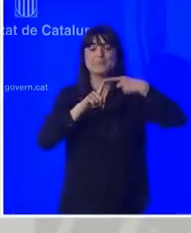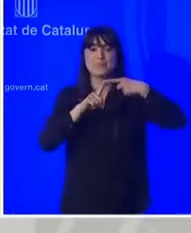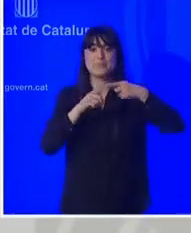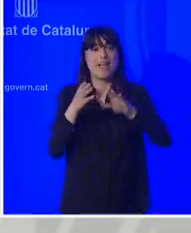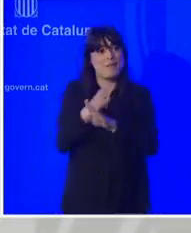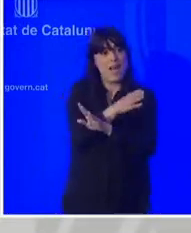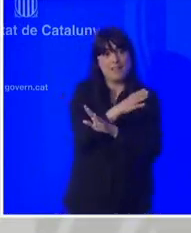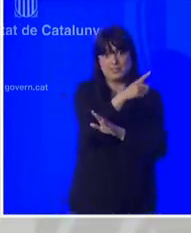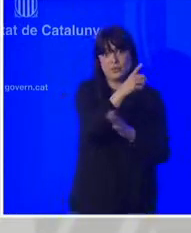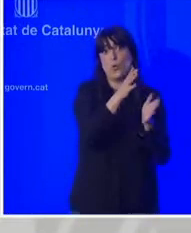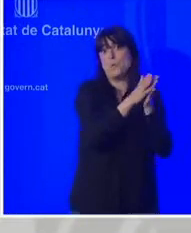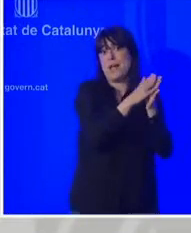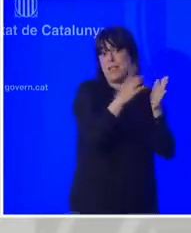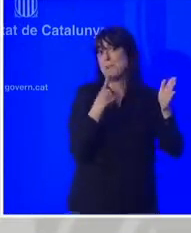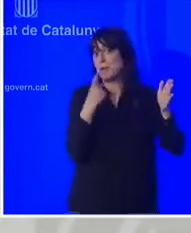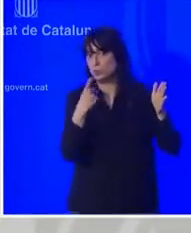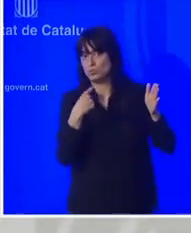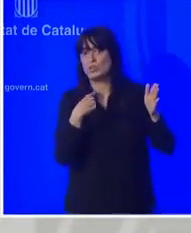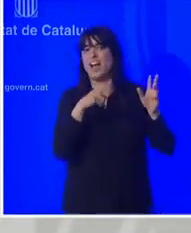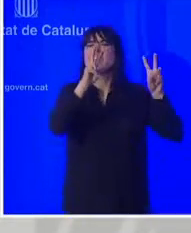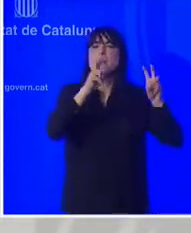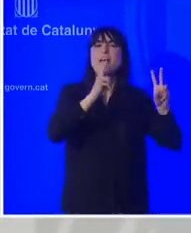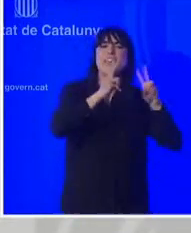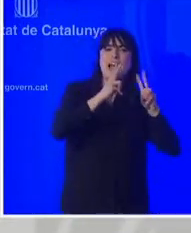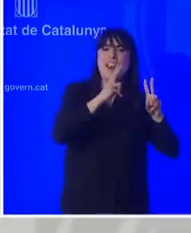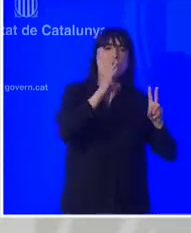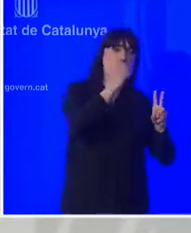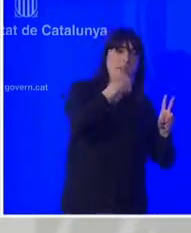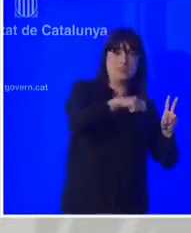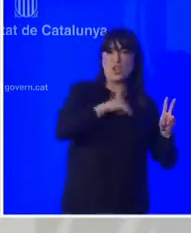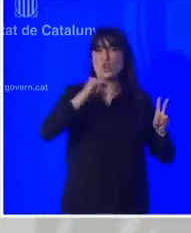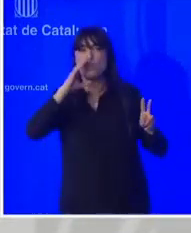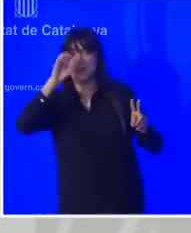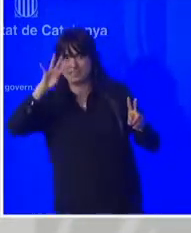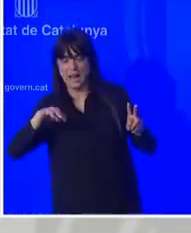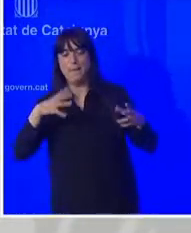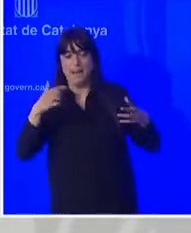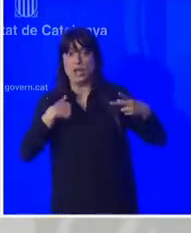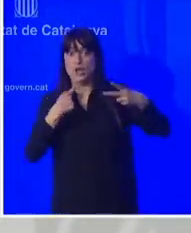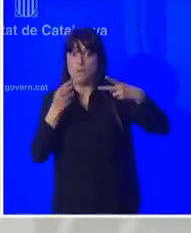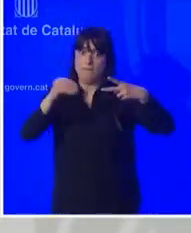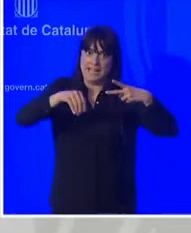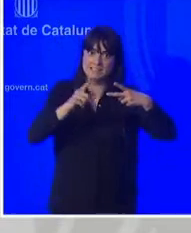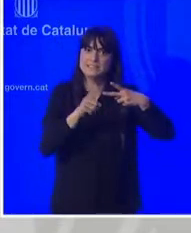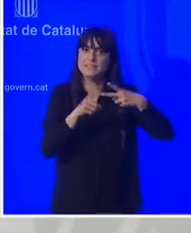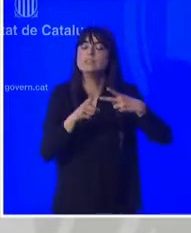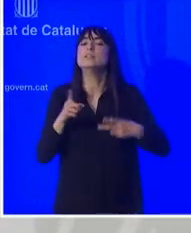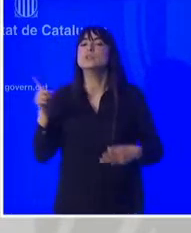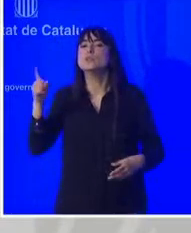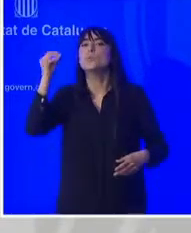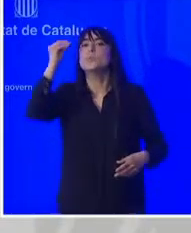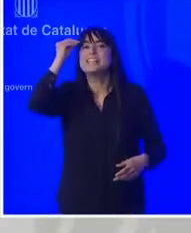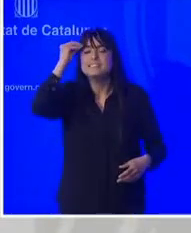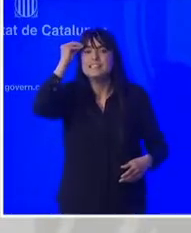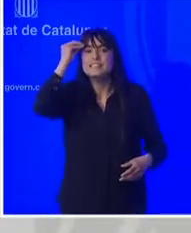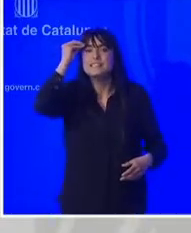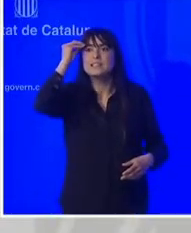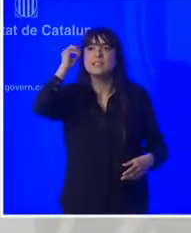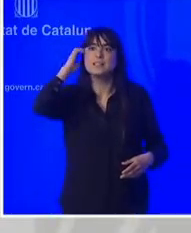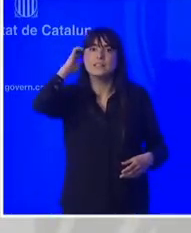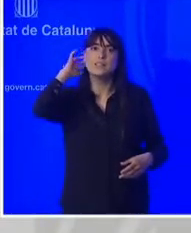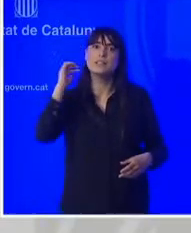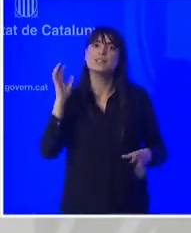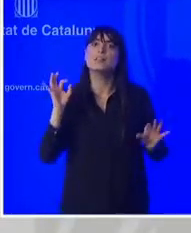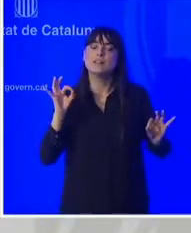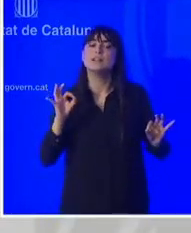preguntava a la companya sobre el diàleg amb el govern espanyol jo el que voldria saber és concretament si creuen que pel fet que no s'hagi admès a tràmit aquesta llei no